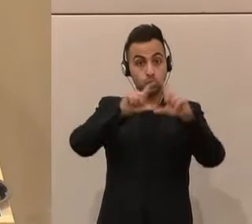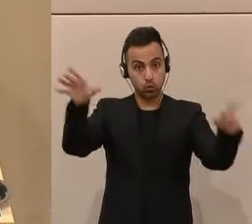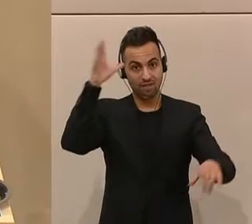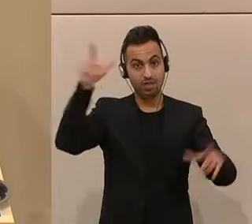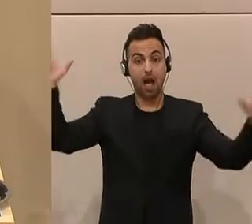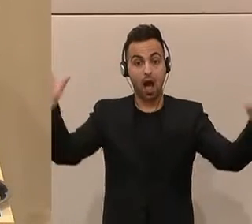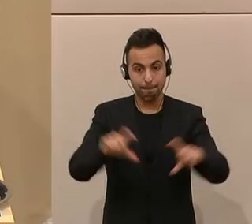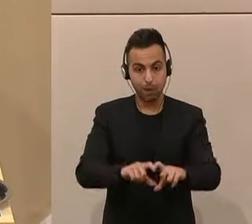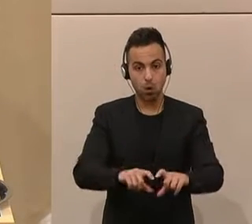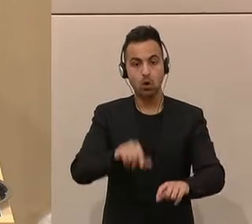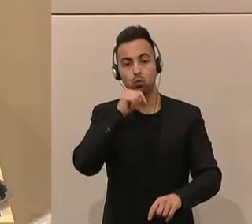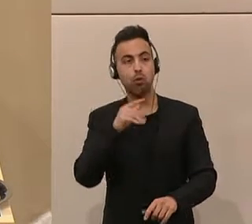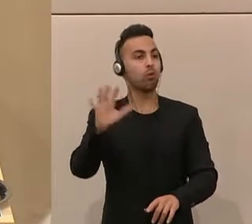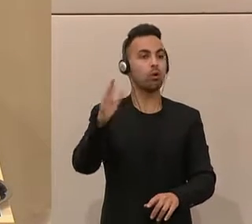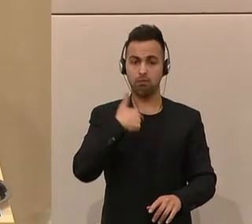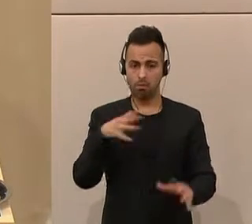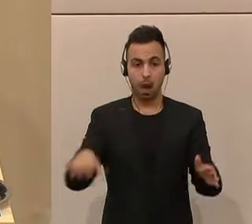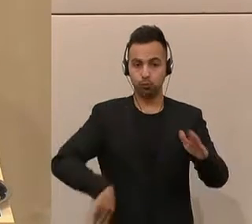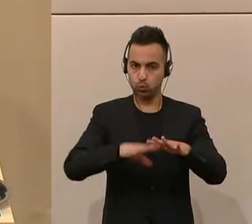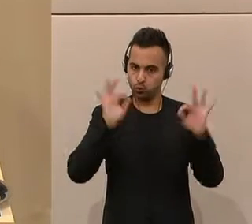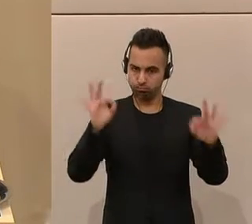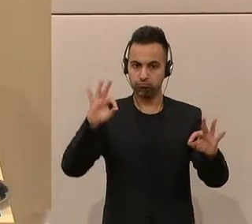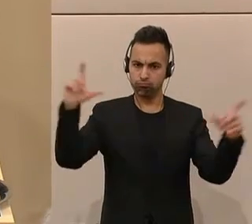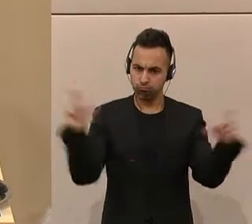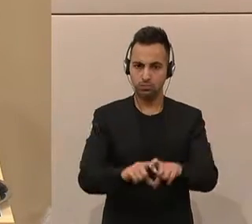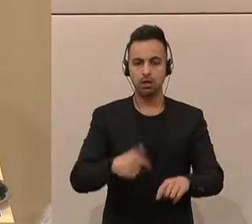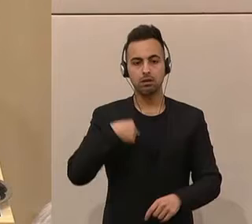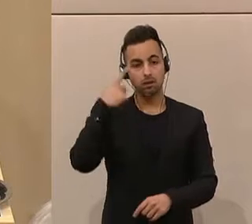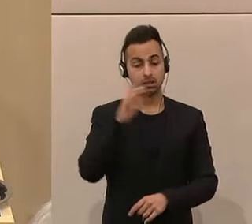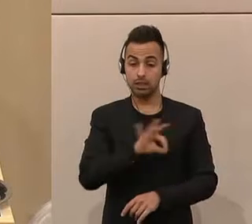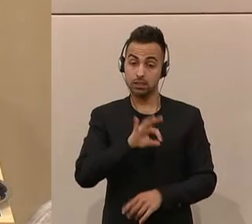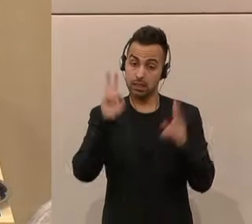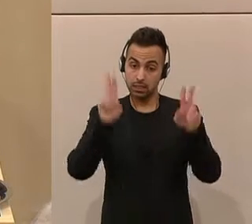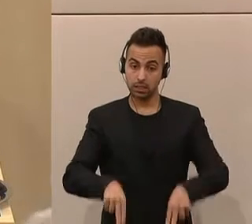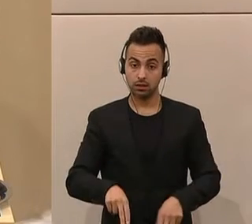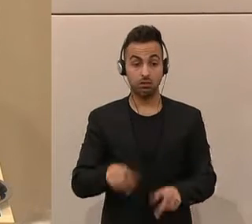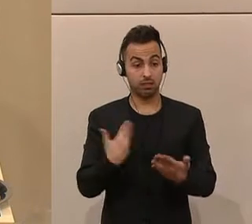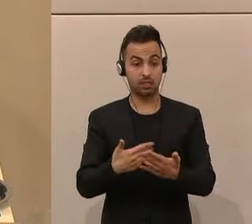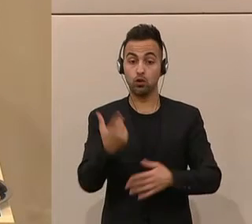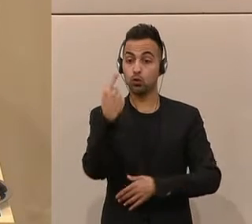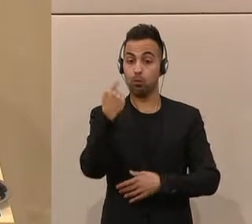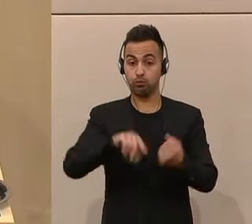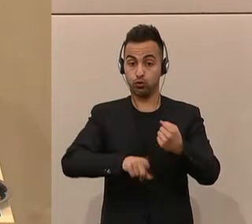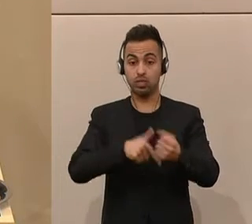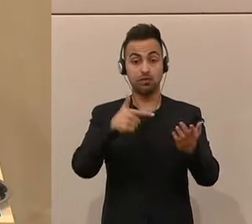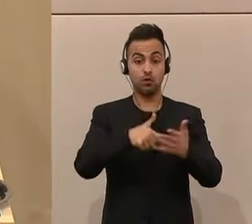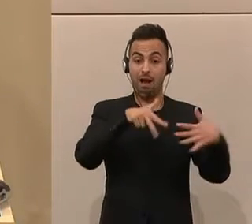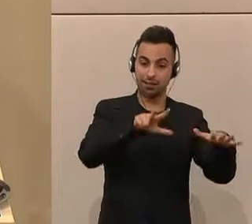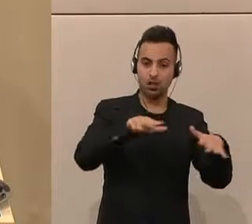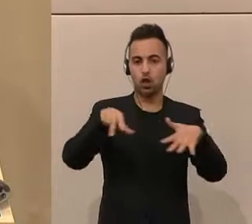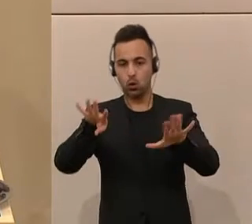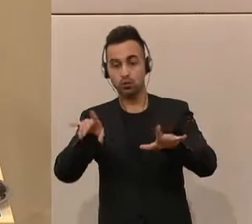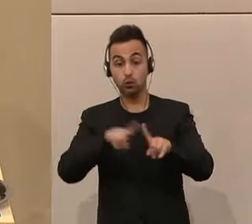abzubauen, nicht nur relativ, sondern auch absolut, halte ich für ein bemerkenswertes, ein sehr, sehr richtiges. Und deshalb ist auch das Doppelbudget 2018-19